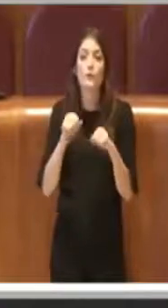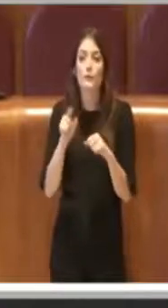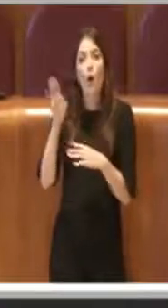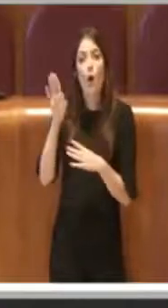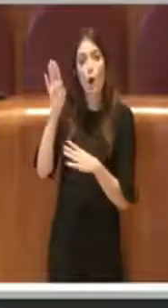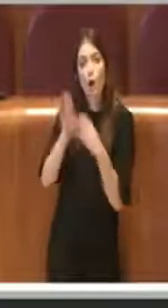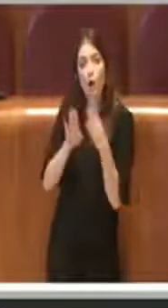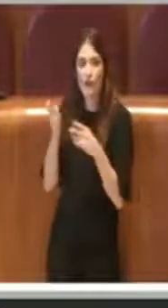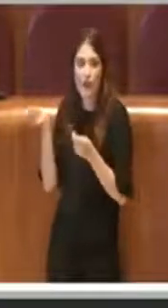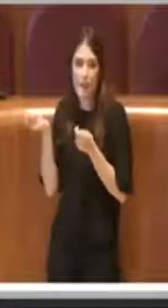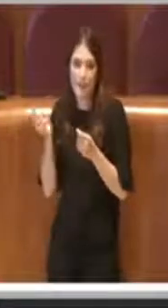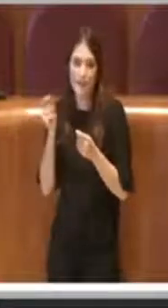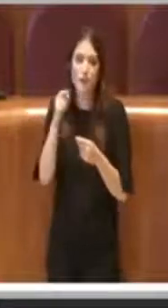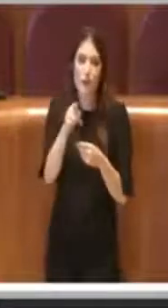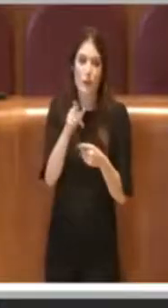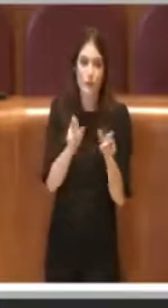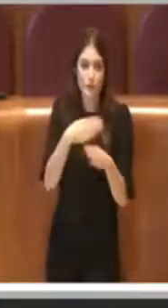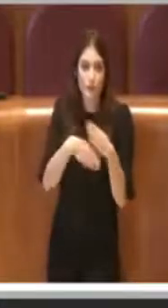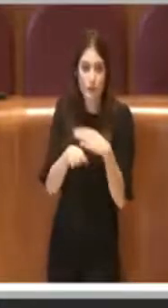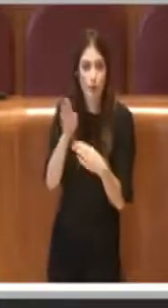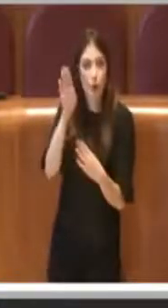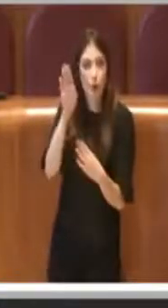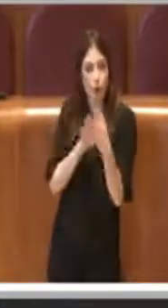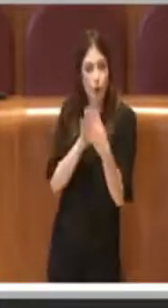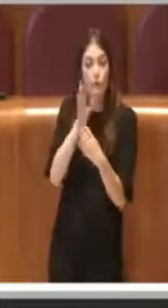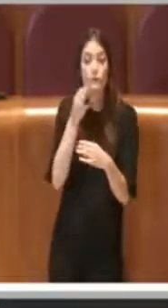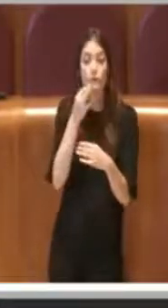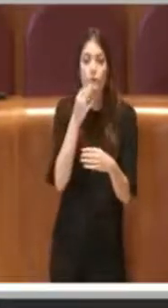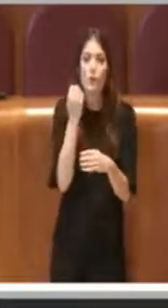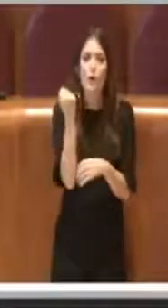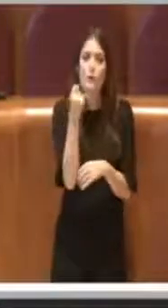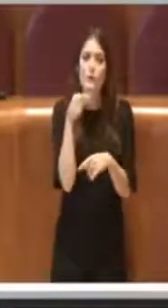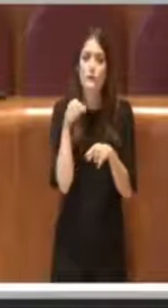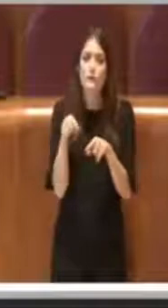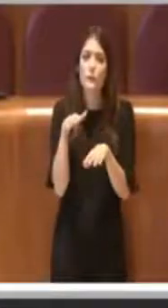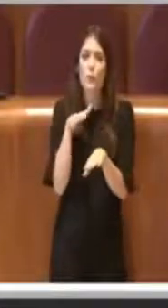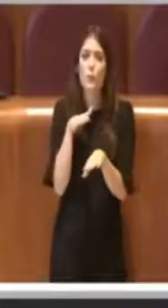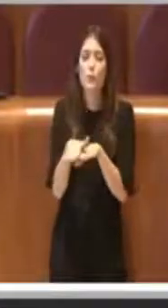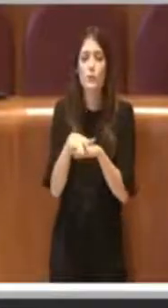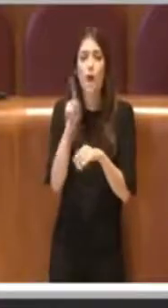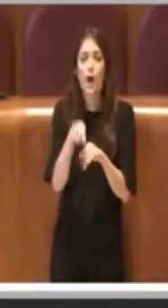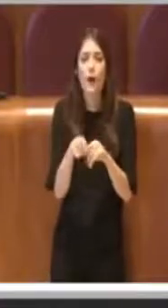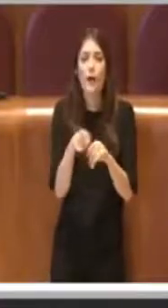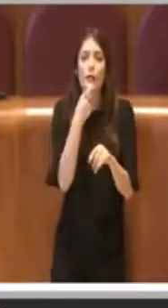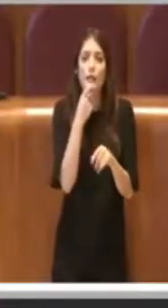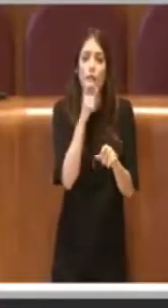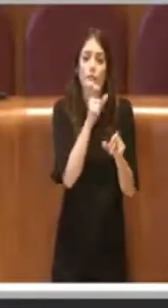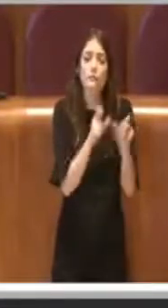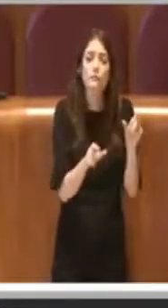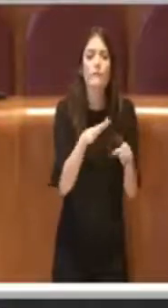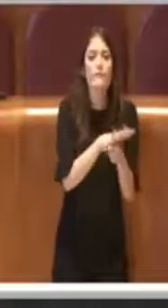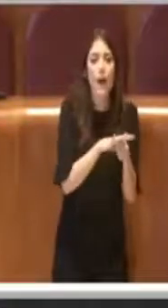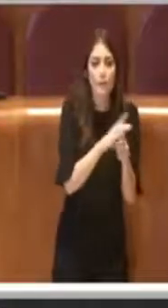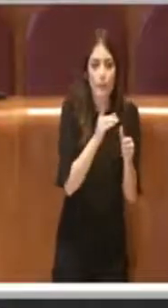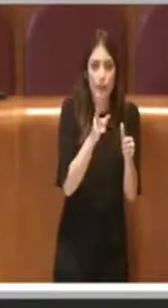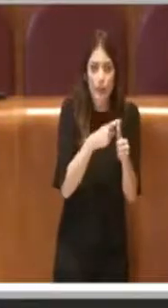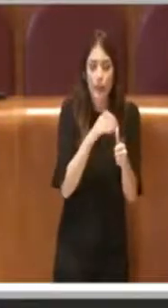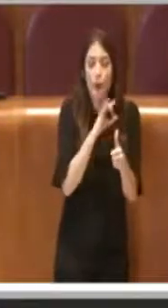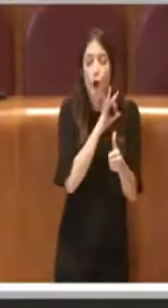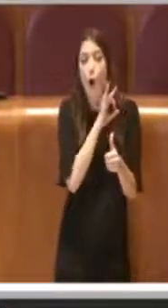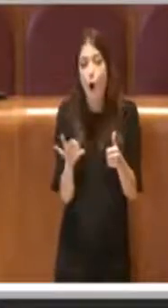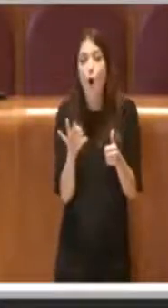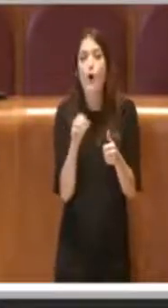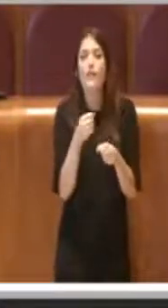messo in campo, sarà possibile utilizzare questo servizio anche da parte delle persone familiari e o delegate